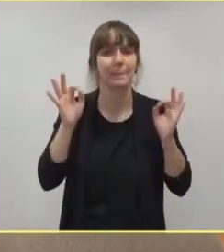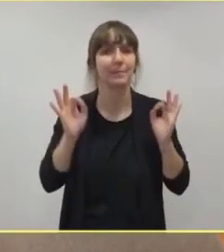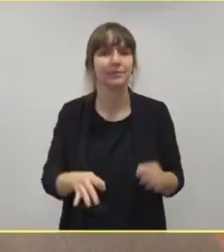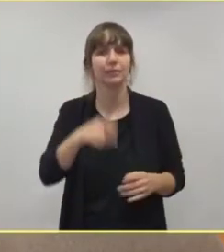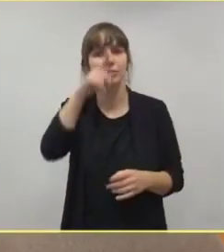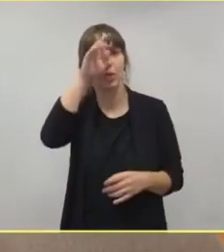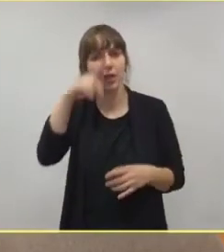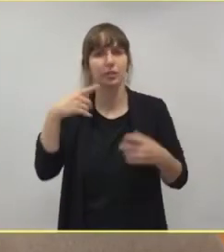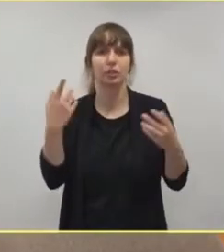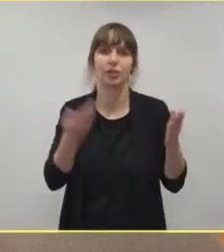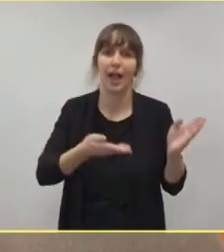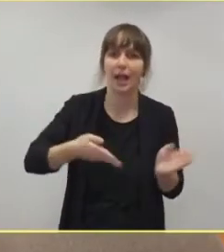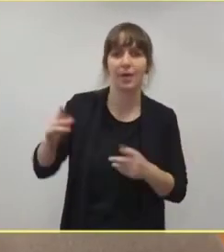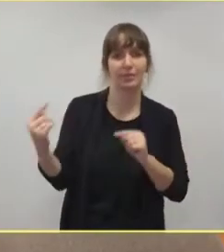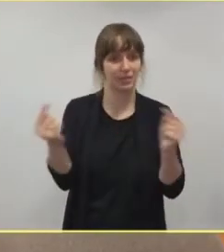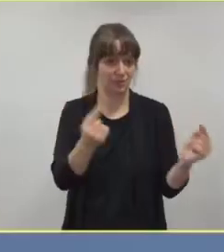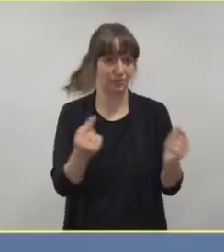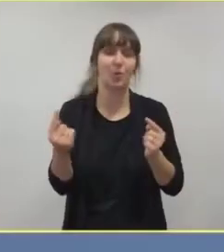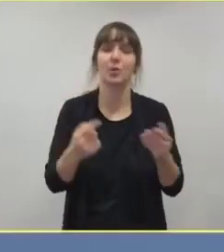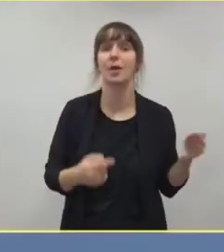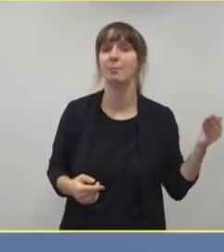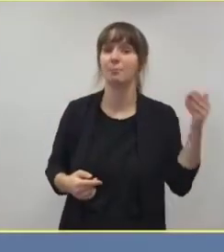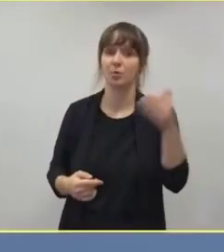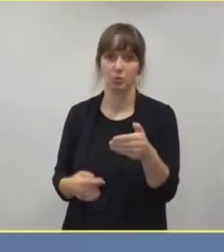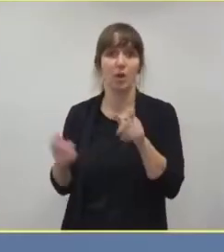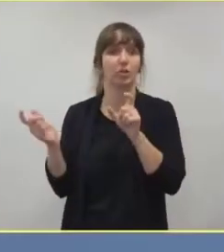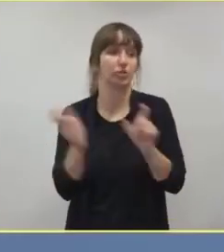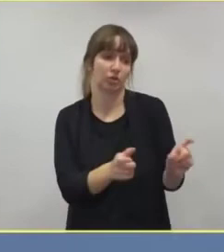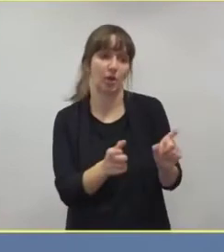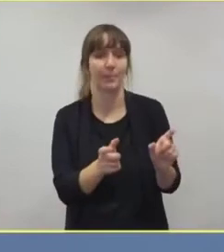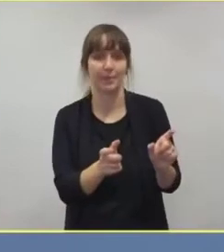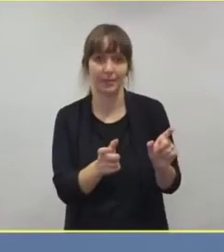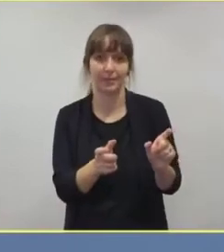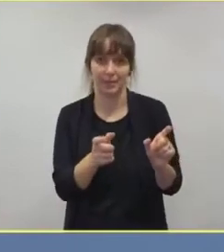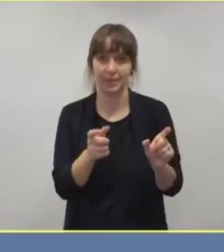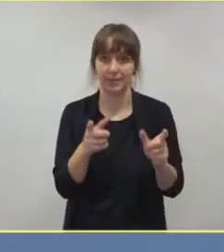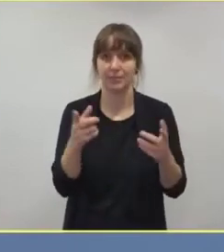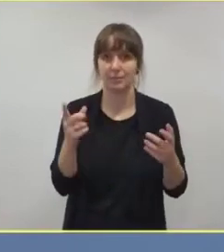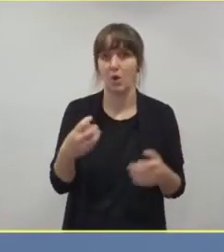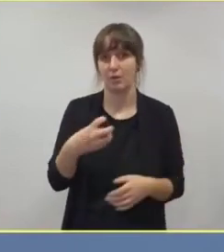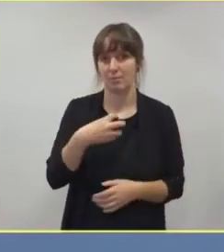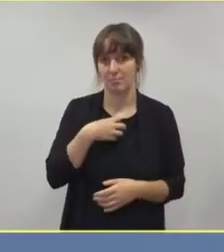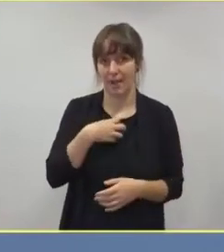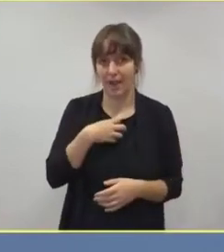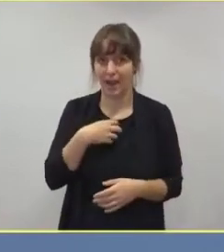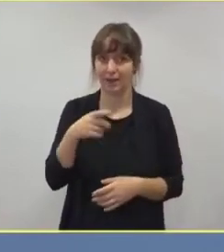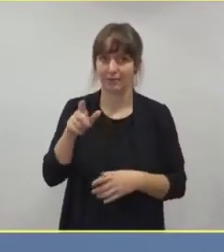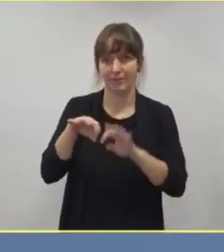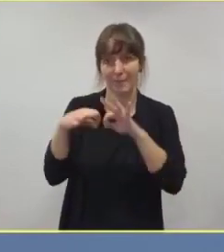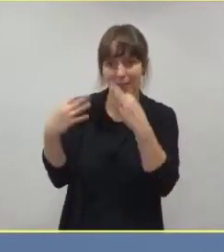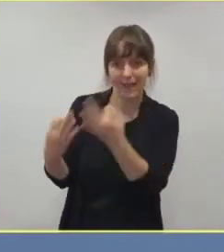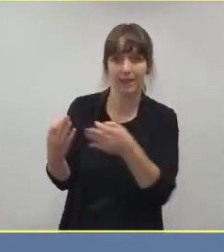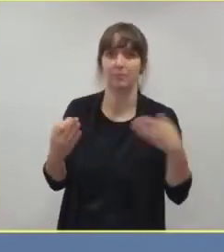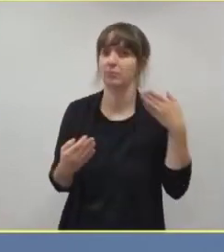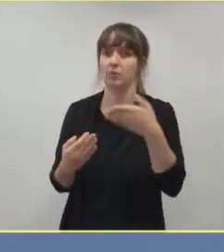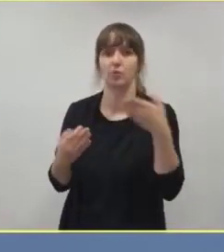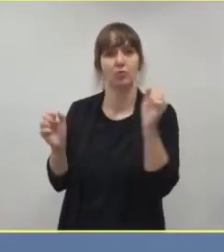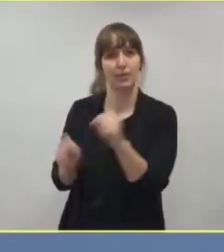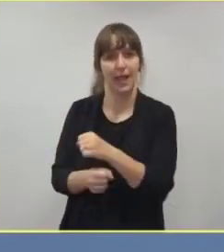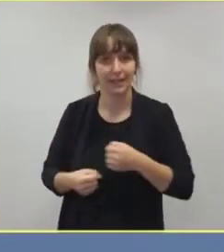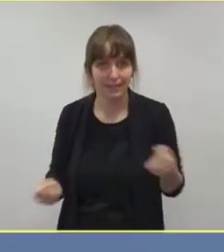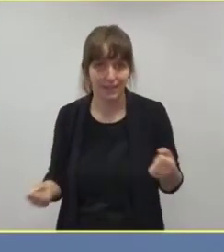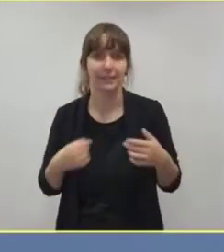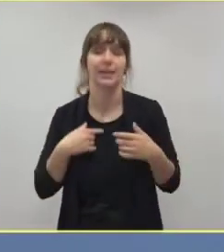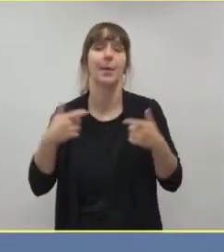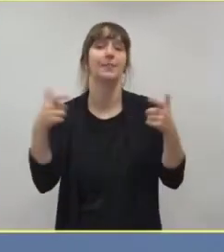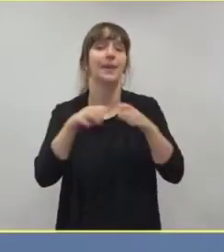Krankenhäusern einen Besucherstopp, das heißt Angehörige können nicht mit mehr zu ihren erkrankten Angehörigen. Wir diskutieren einen Besucherstopp